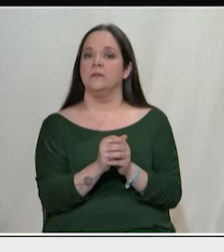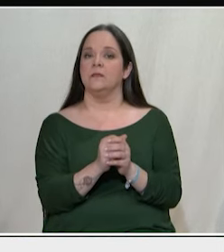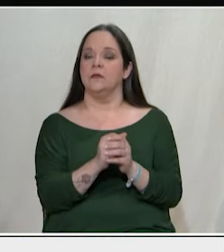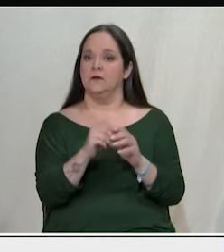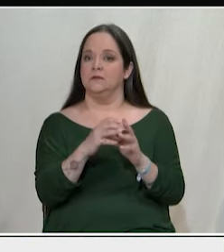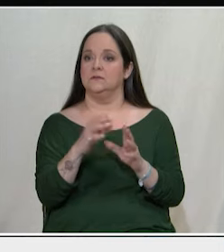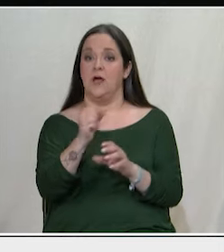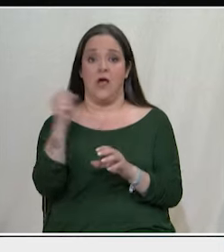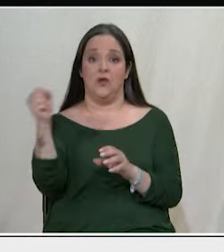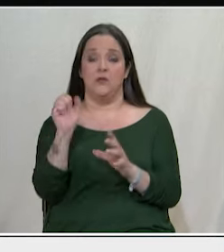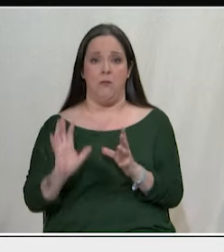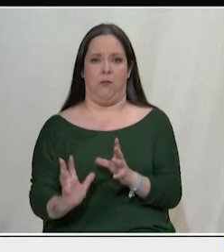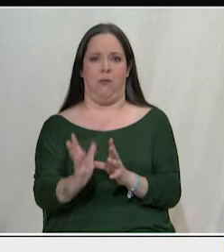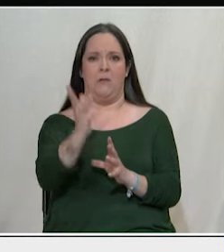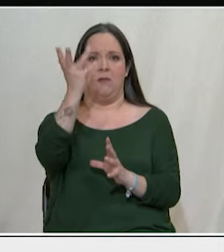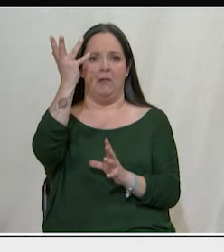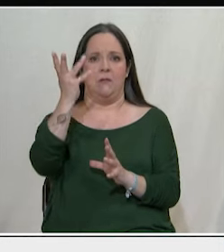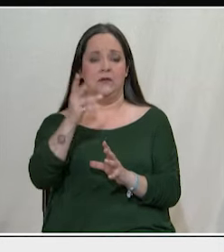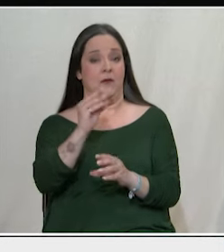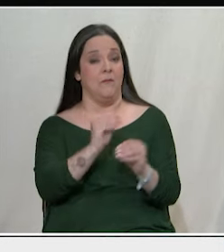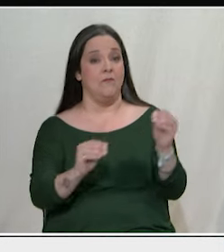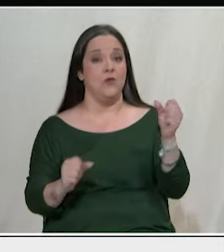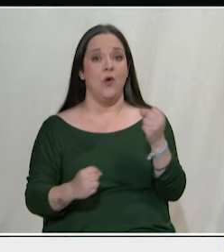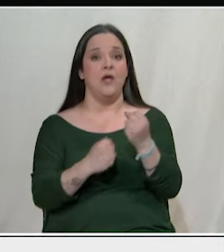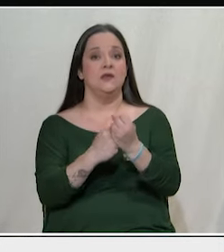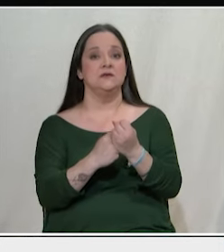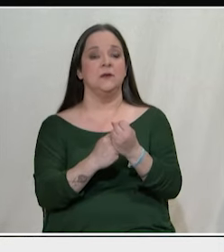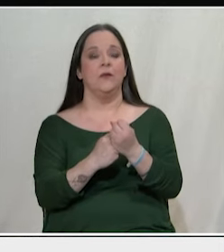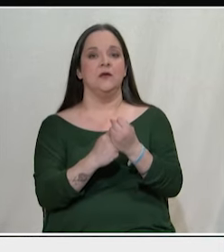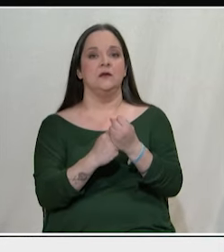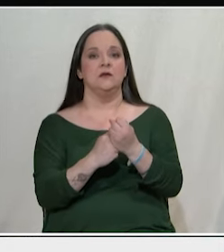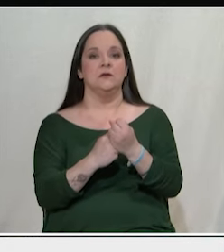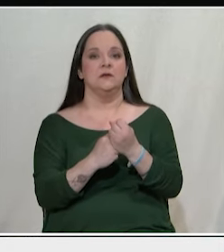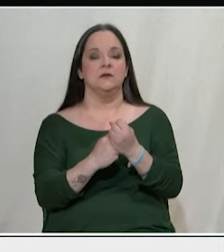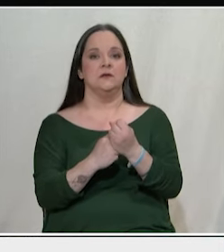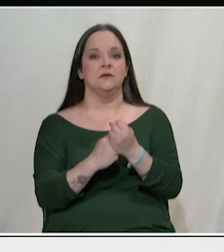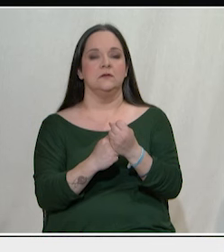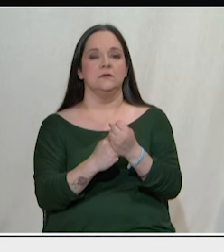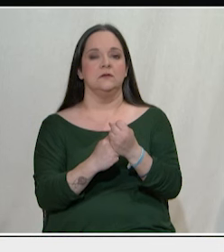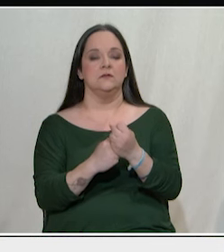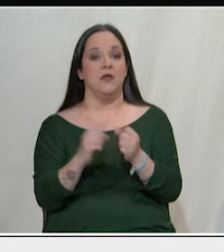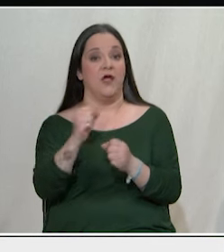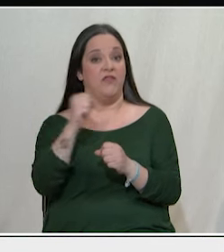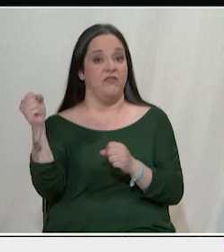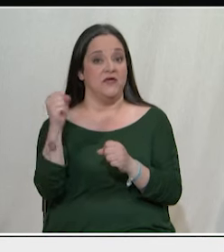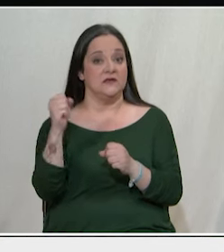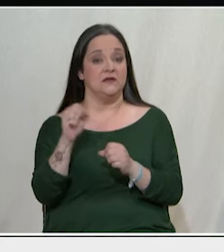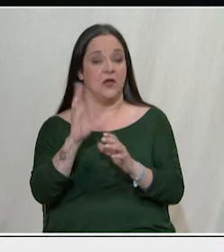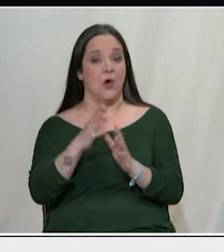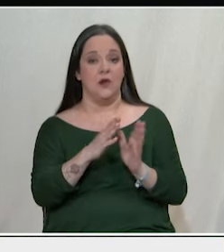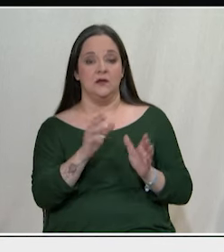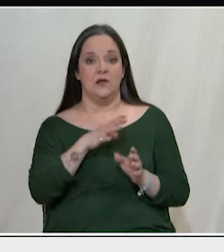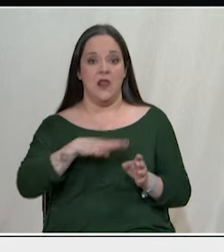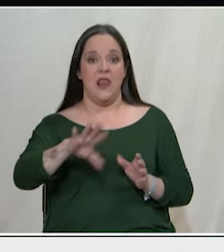ακροδεξιού μορφώματος και ακόμα πιο ενισχυμένη μία δεξιά και μία δεξιά μετατόπιση στο πολιτικό σκηνικό